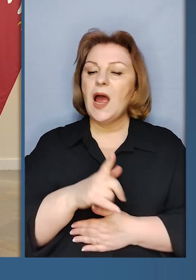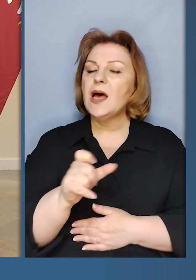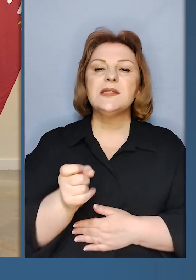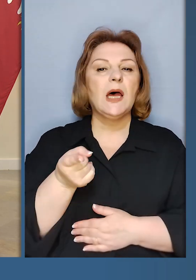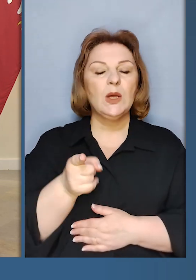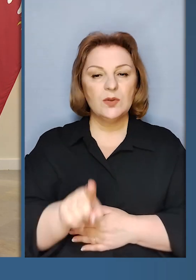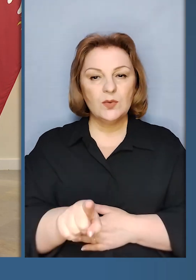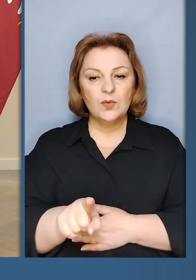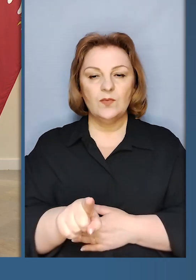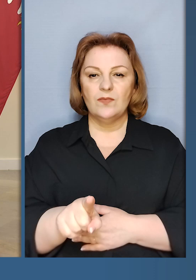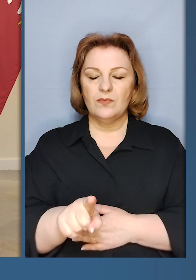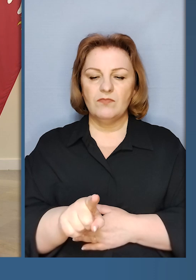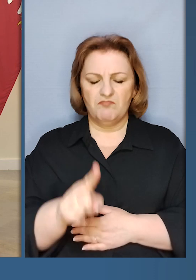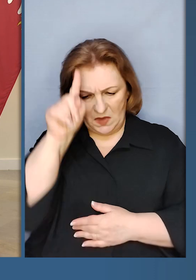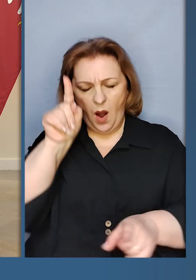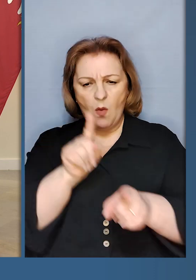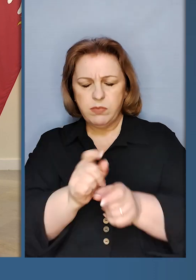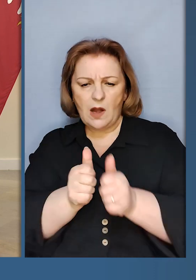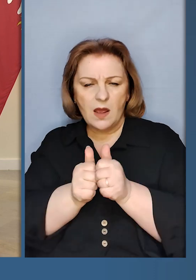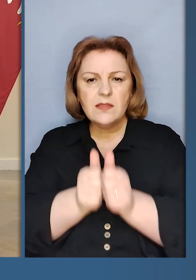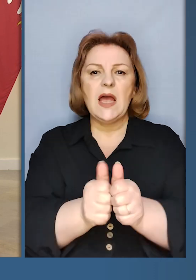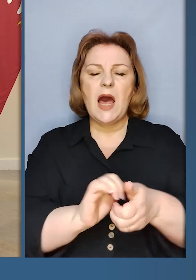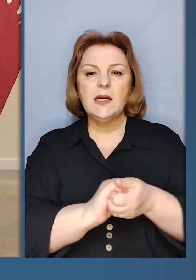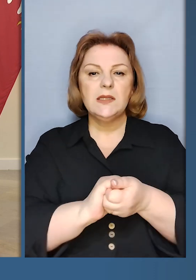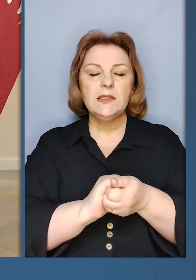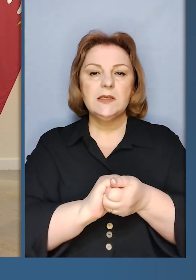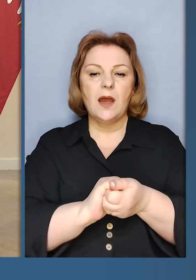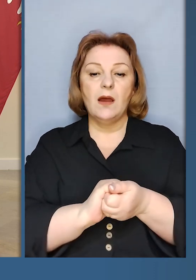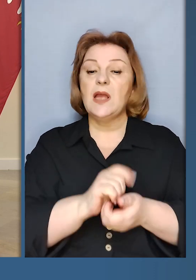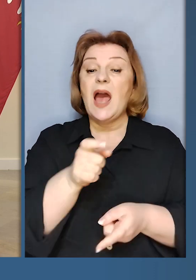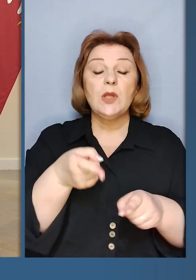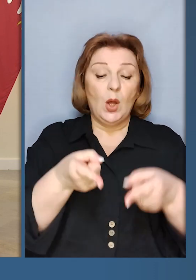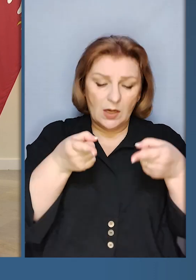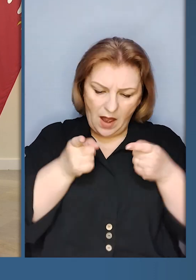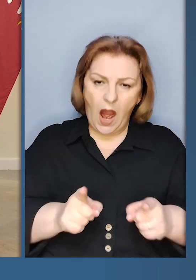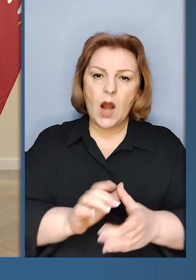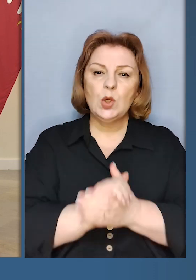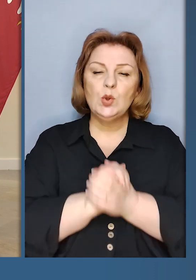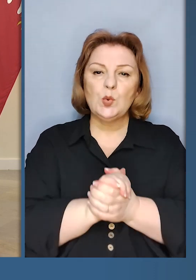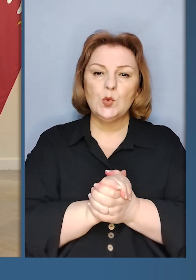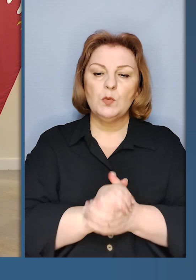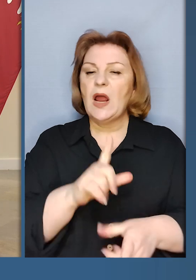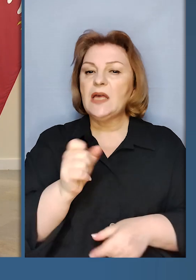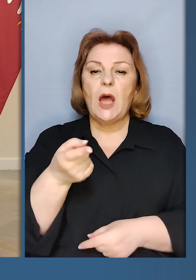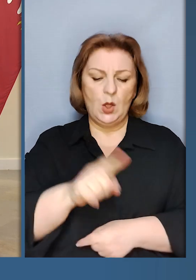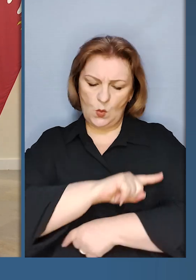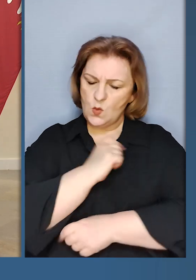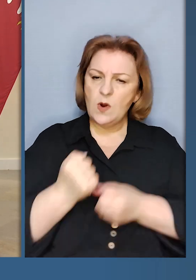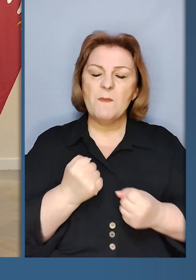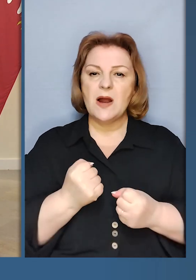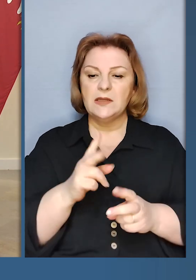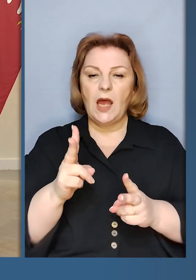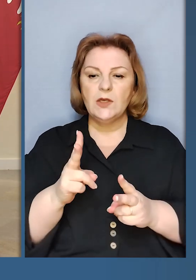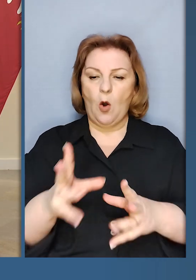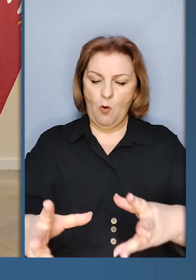пратерність, за ту реальну дружбу, за ту міцність, з